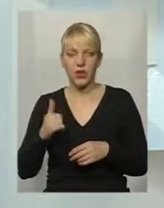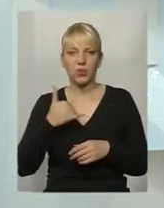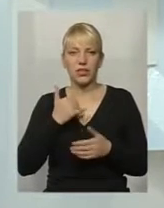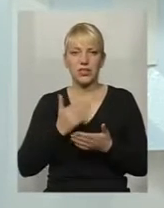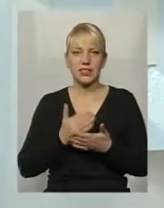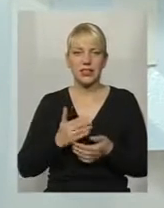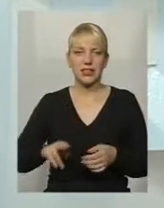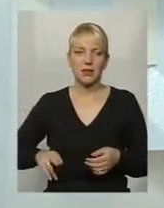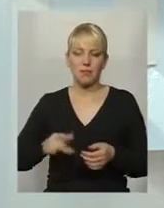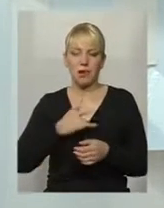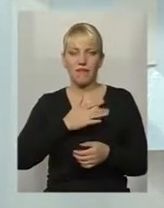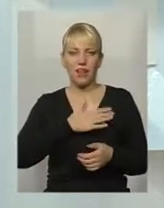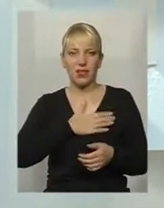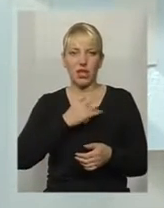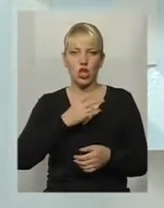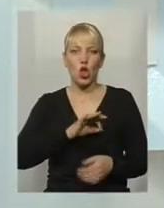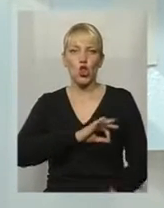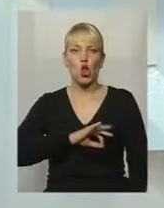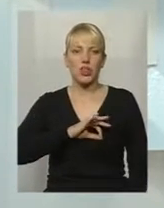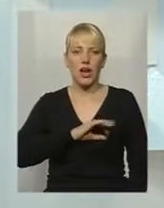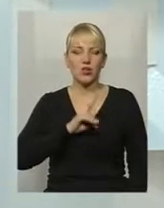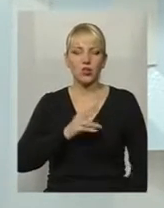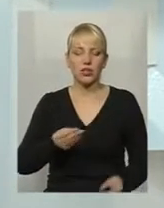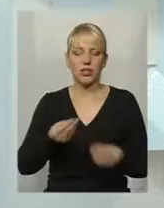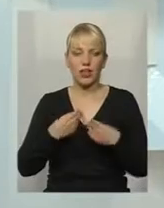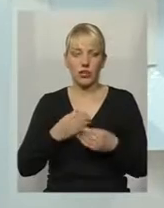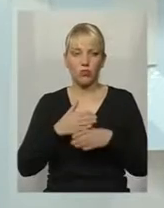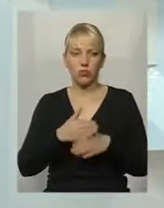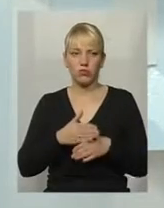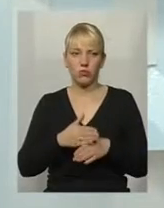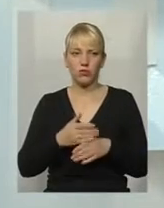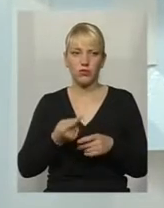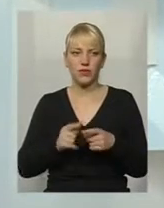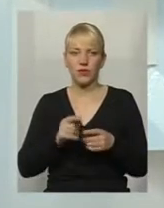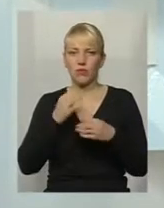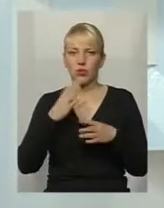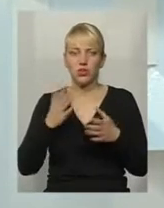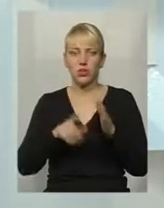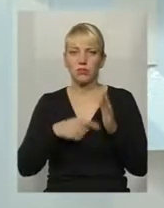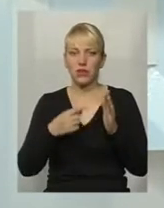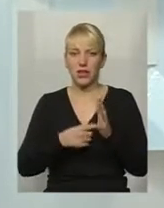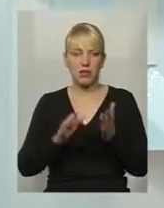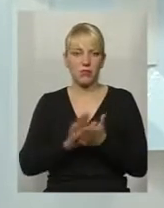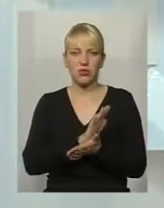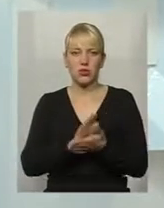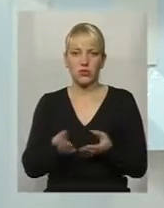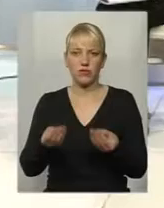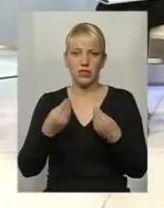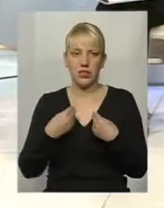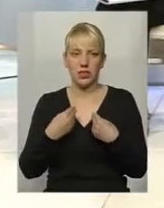нас приватний нотаріус, який надає допомогу. ми по будь-яких питаннях... Безкоштовно людям.